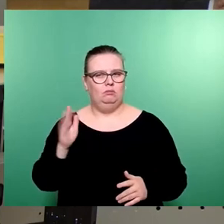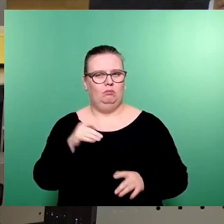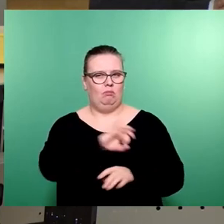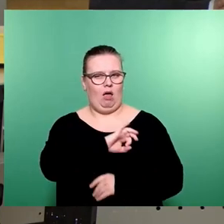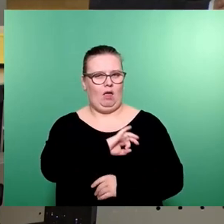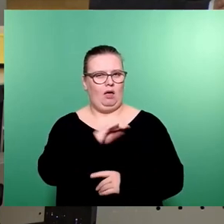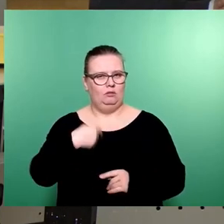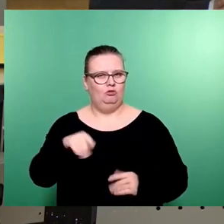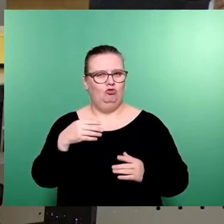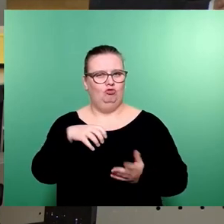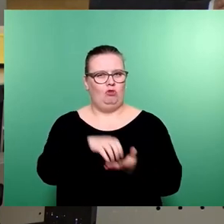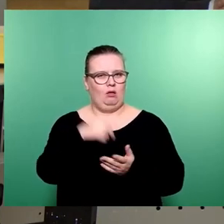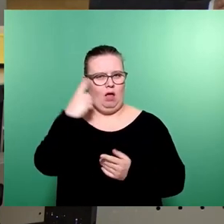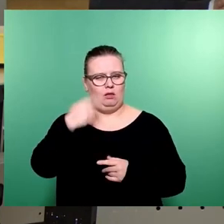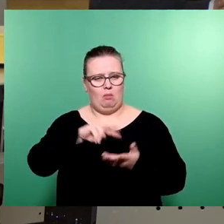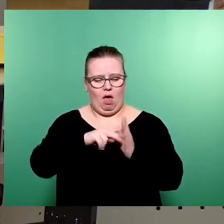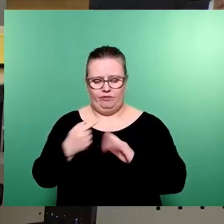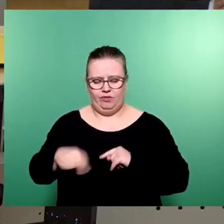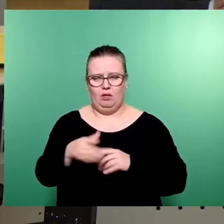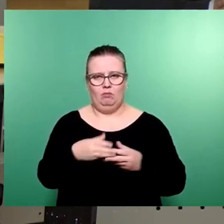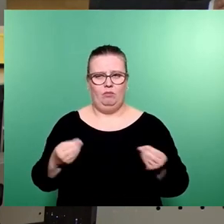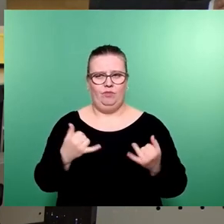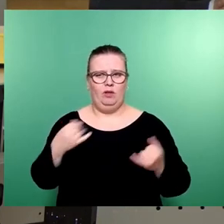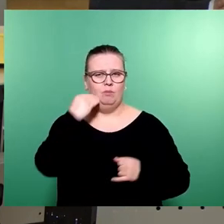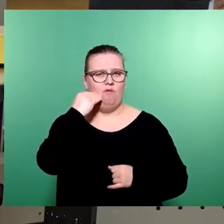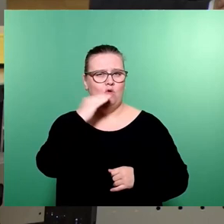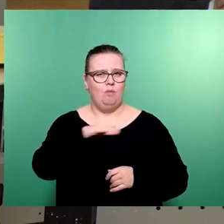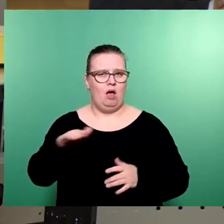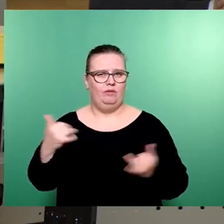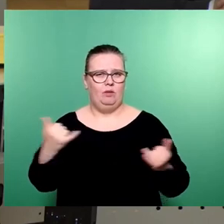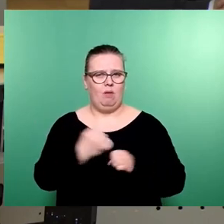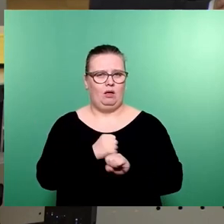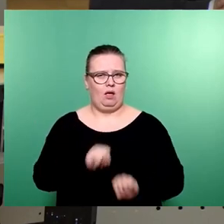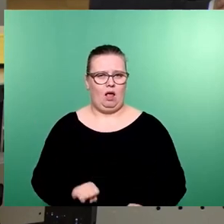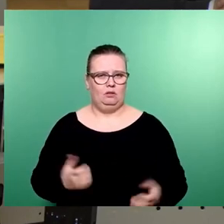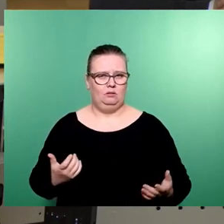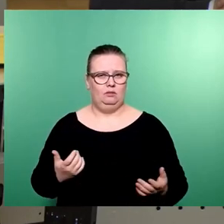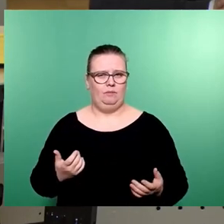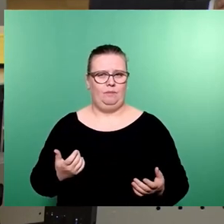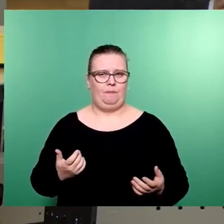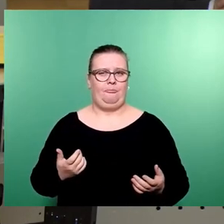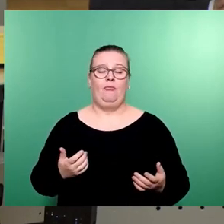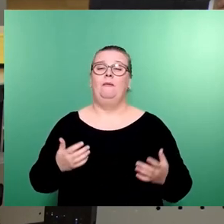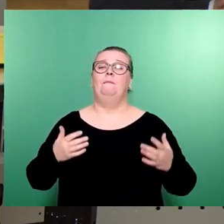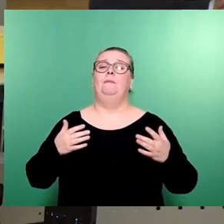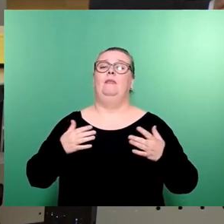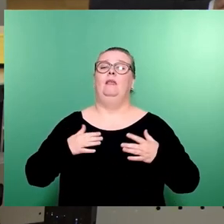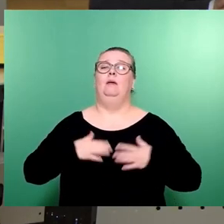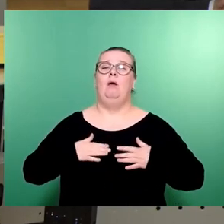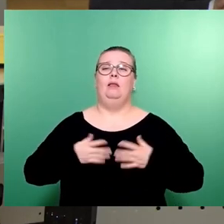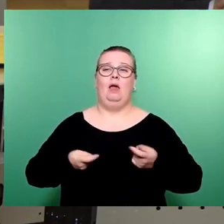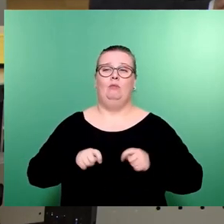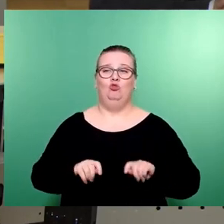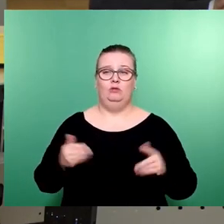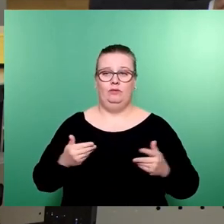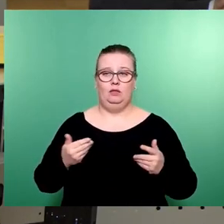in diesem Stadtrat keinen Plan, wie wir das mit dem Anwohnerparken bei den Autos machen sollen. So, mein Abschluss komme ich jetzt. Wird